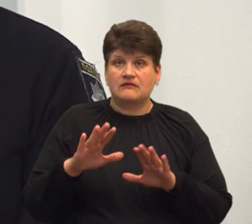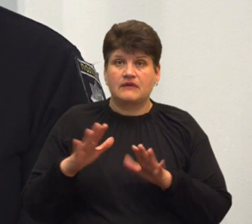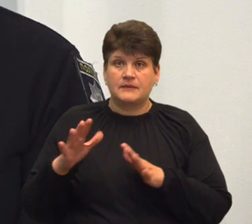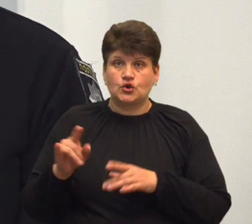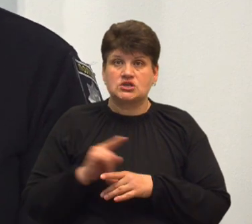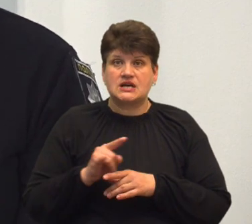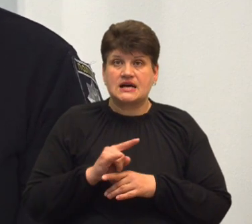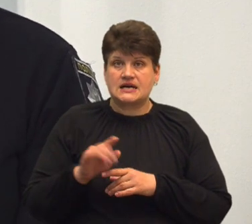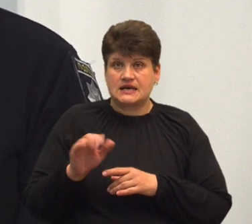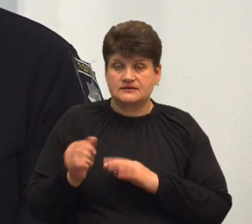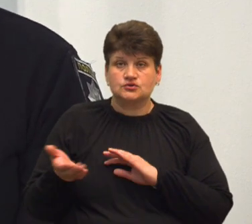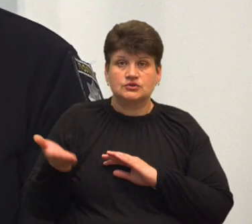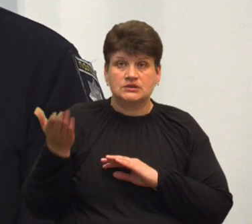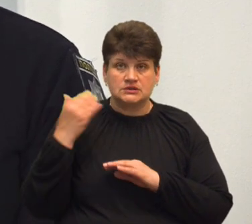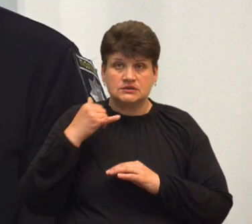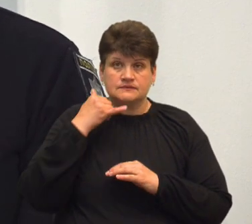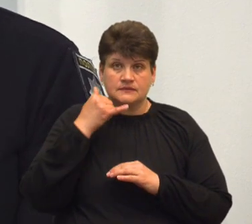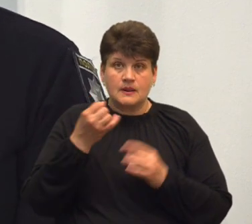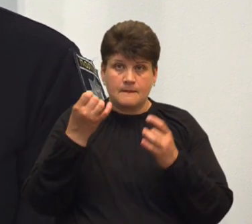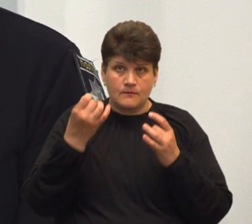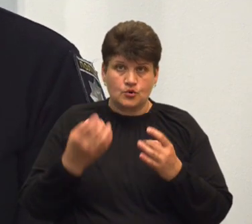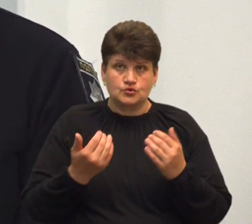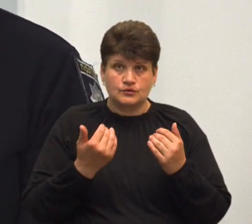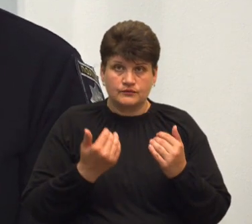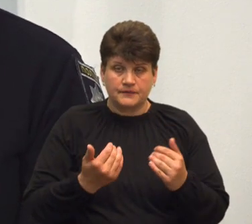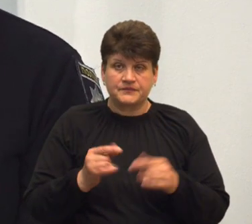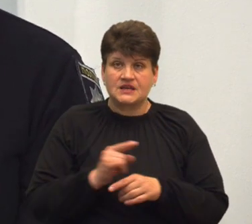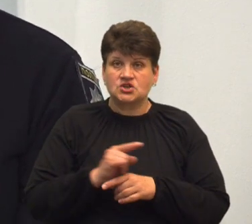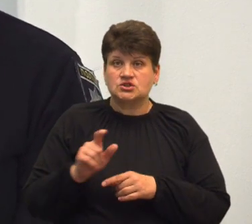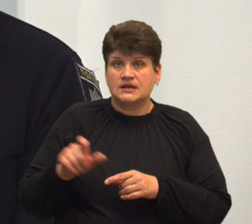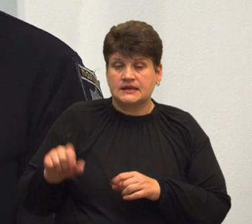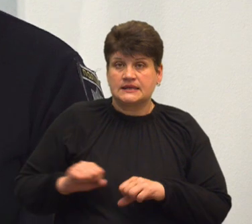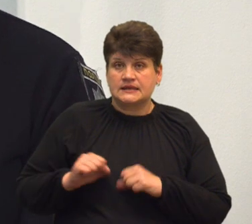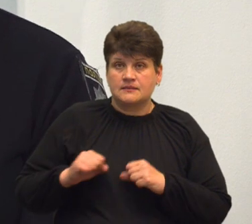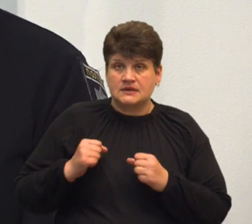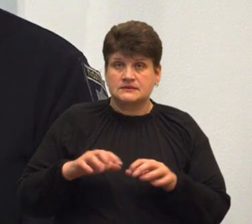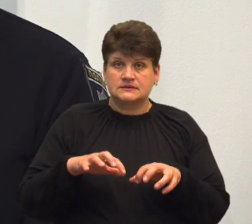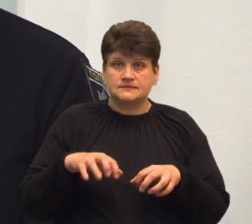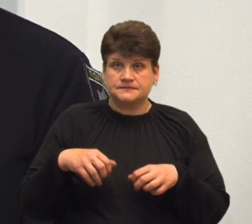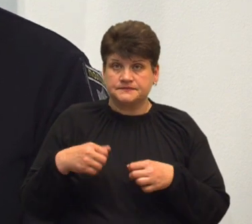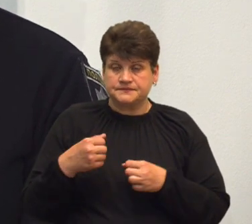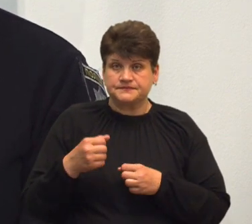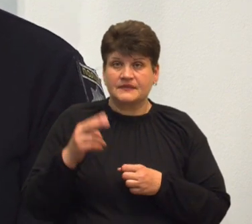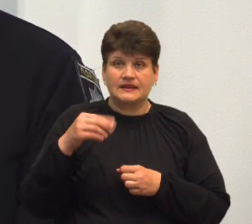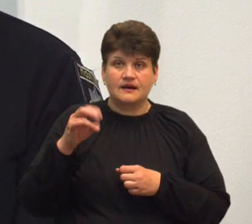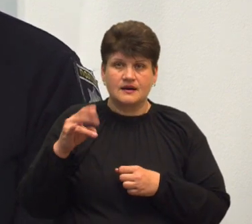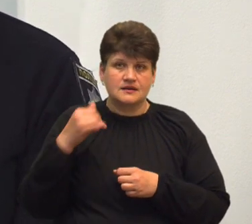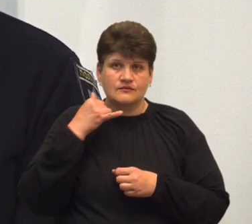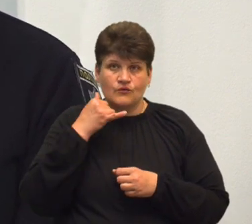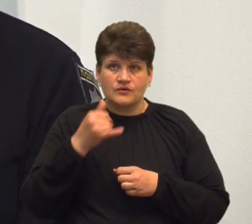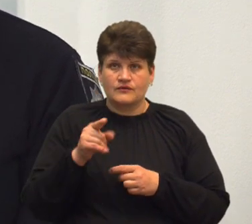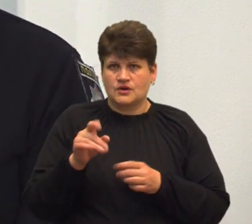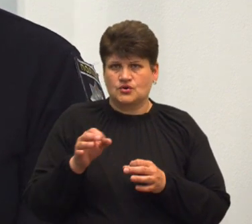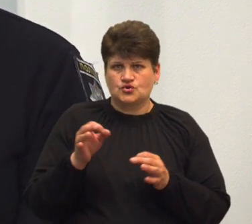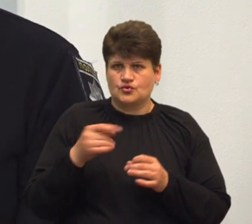Якщо раніше телефонували просто до вас, шахраї намагалися напряму виманити дані, то зараз вони телефонують, кажуть, ви нам нічого не